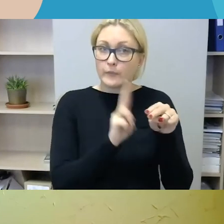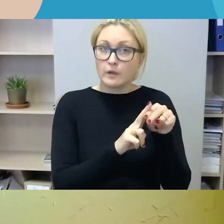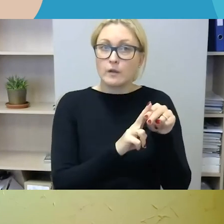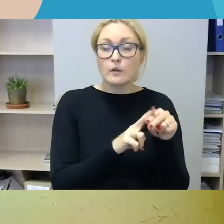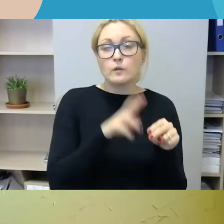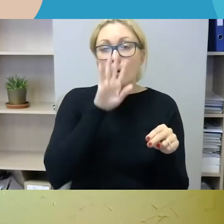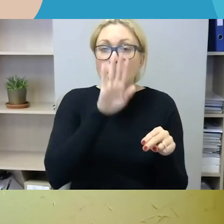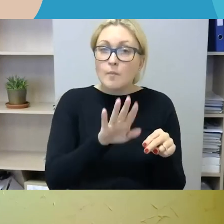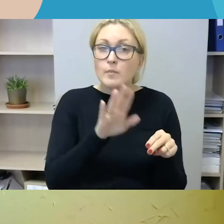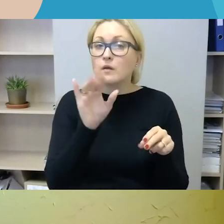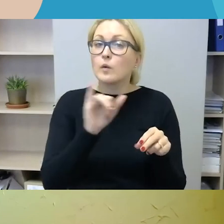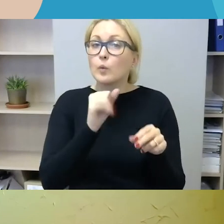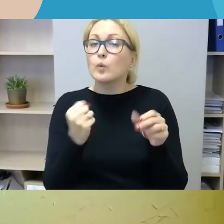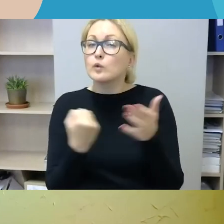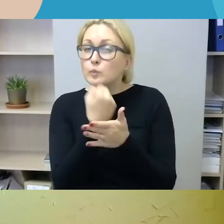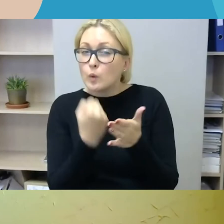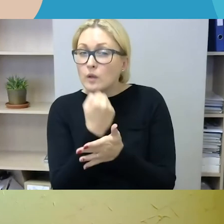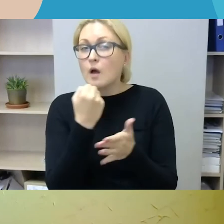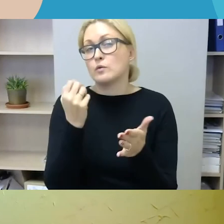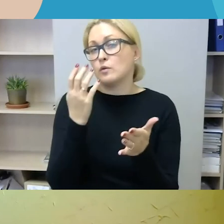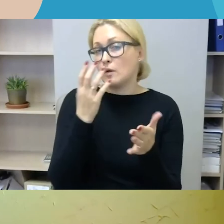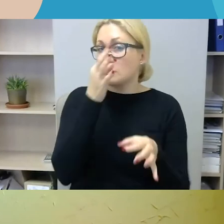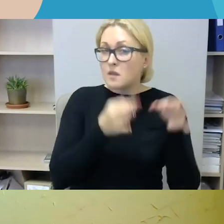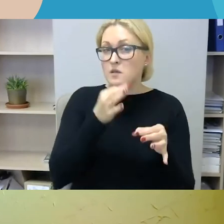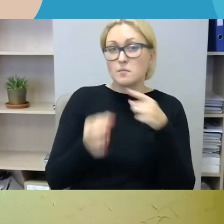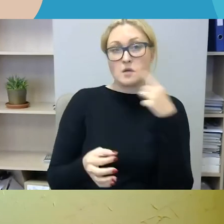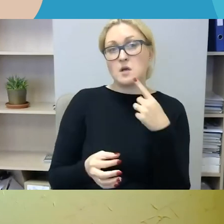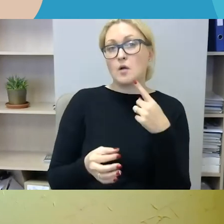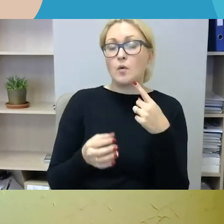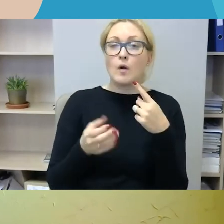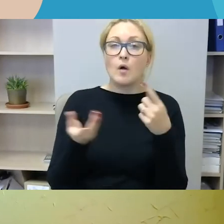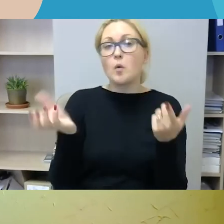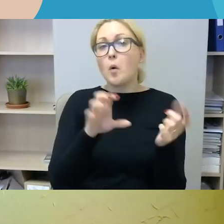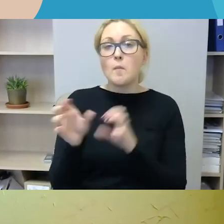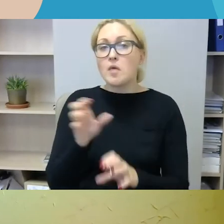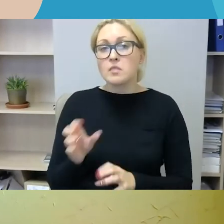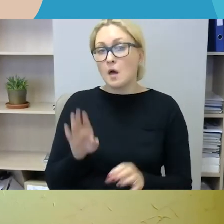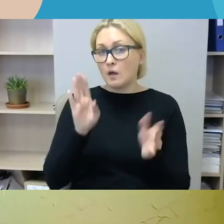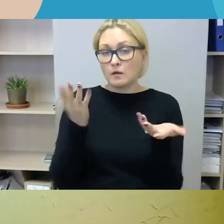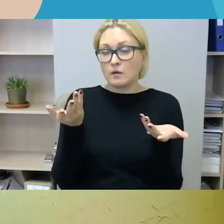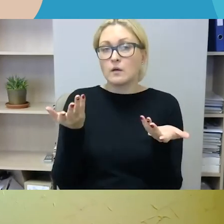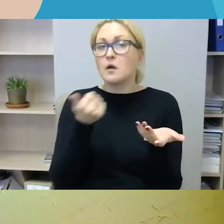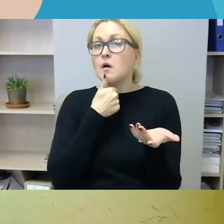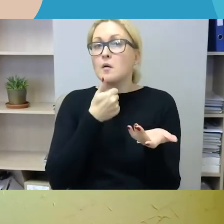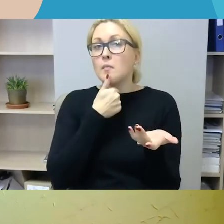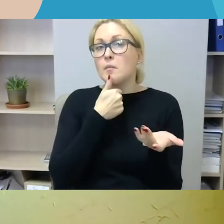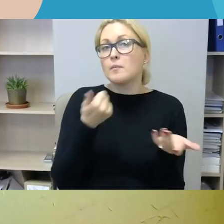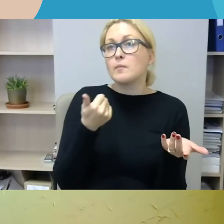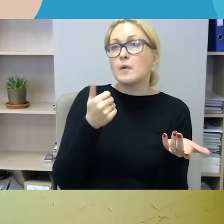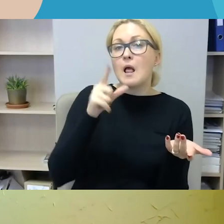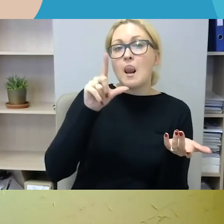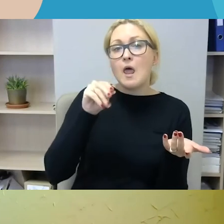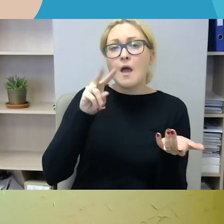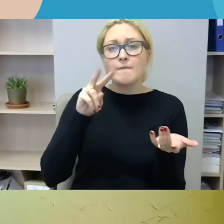smurtauti netgi. Ir teismas pasakė, kad jeigu tokie komentarai, kurie buvo parašyti prieš Beizarą ir Levicką, kai jie